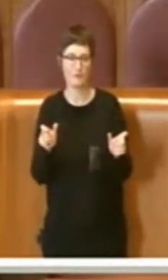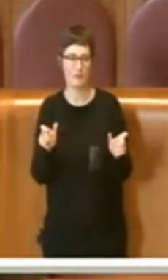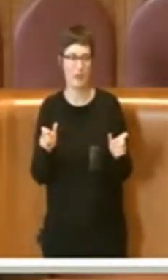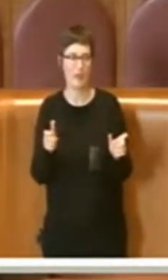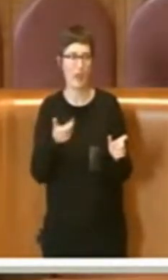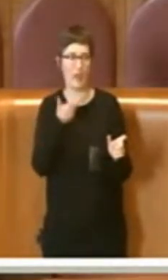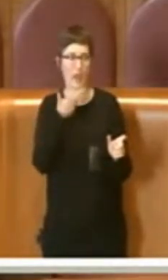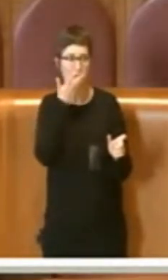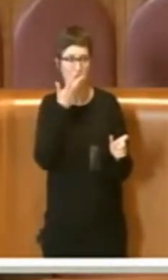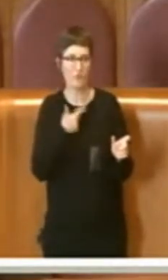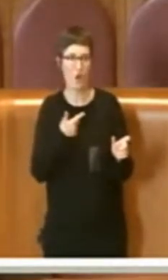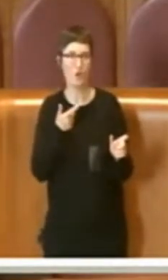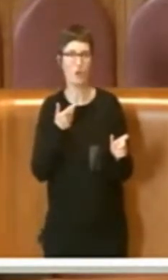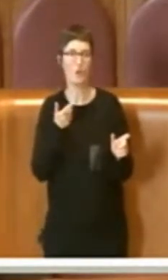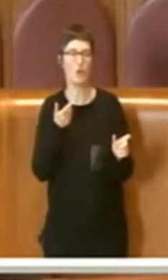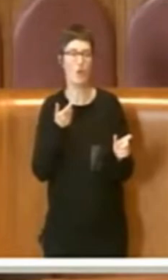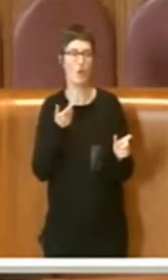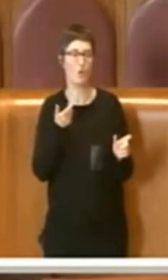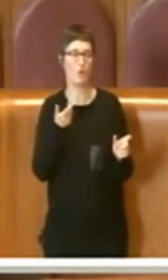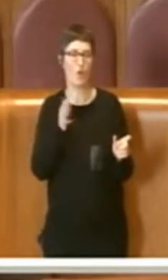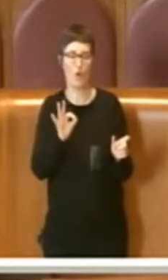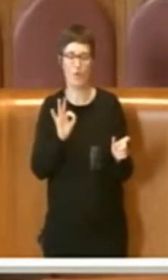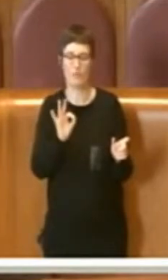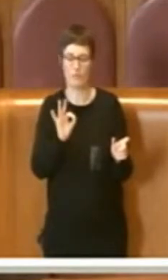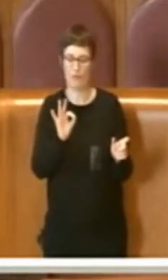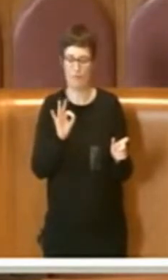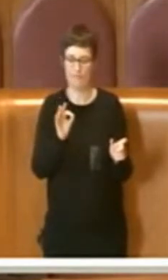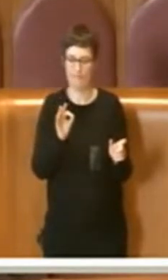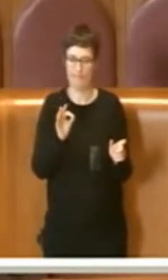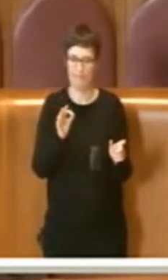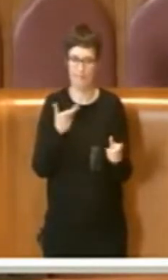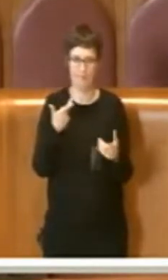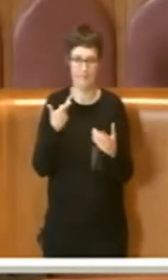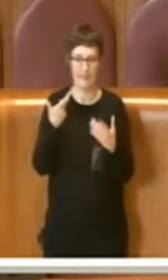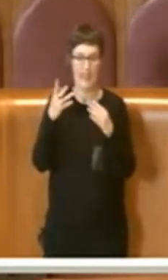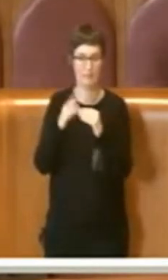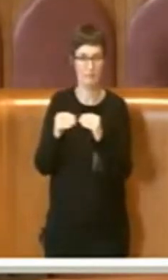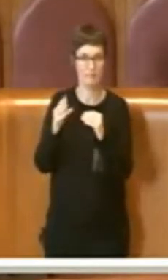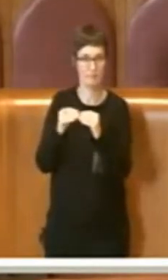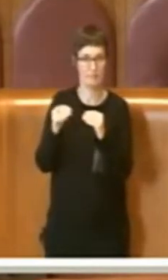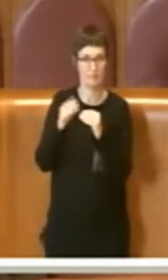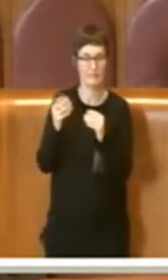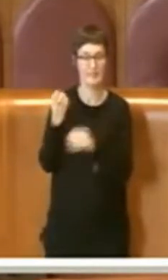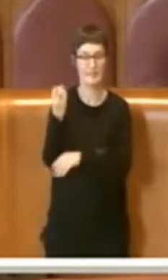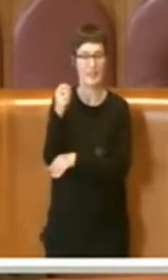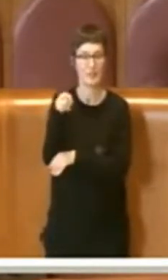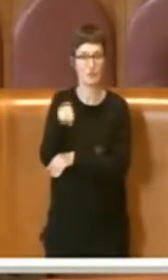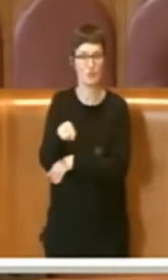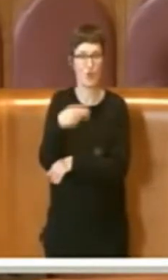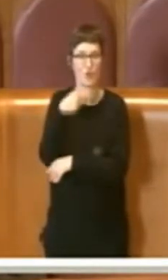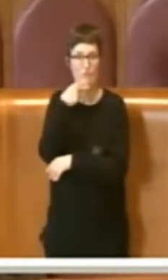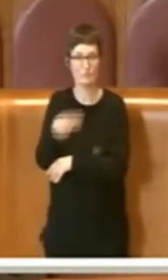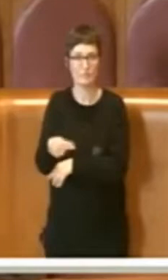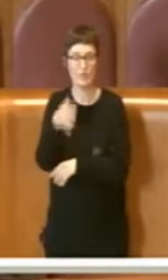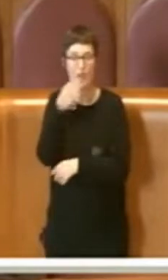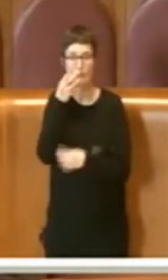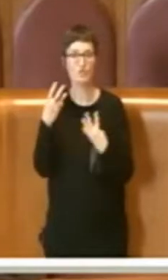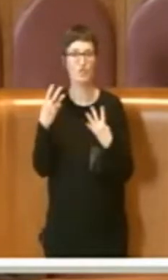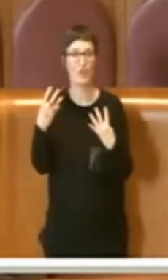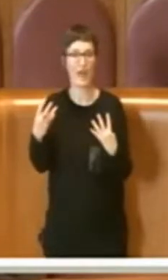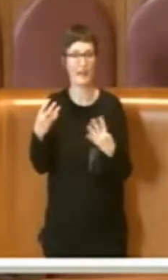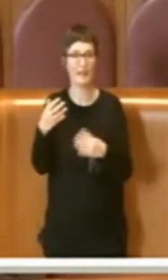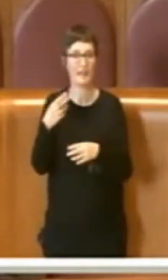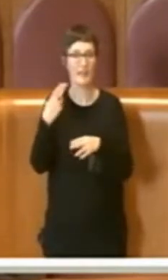importante, e cioè la stazione Giardino di Roma sulla linea